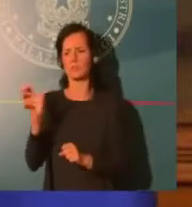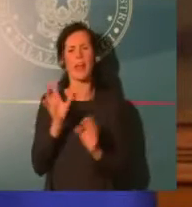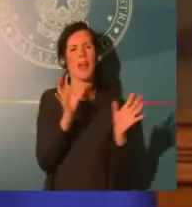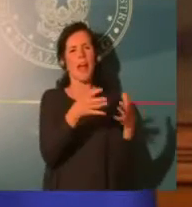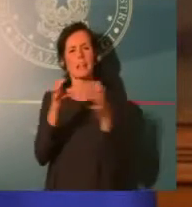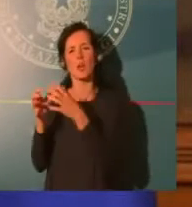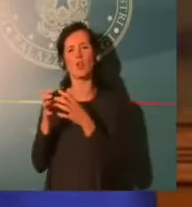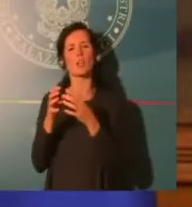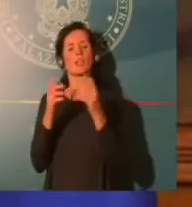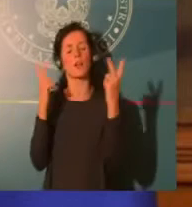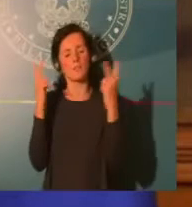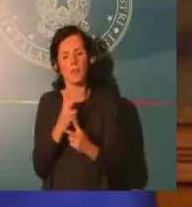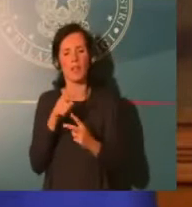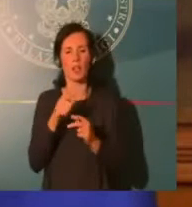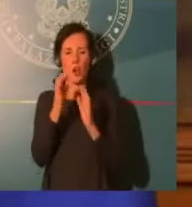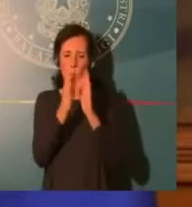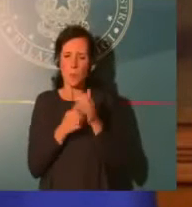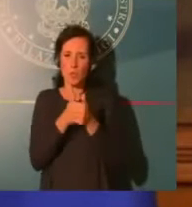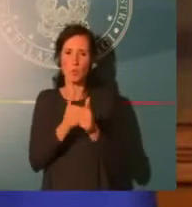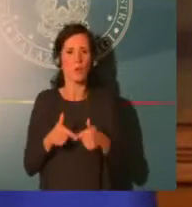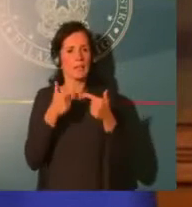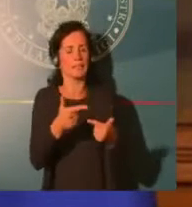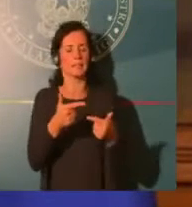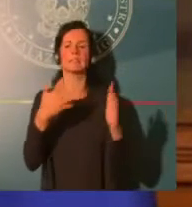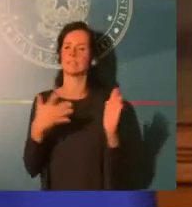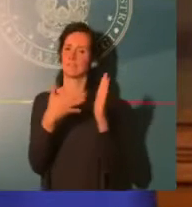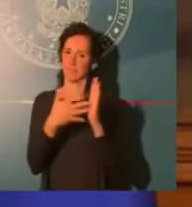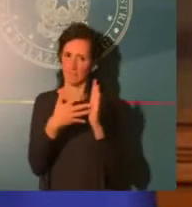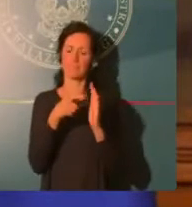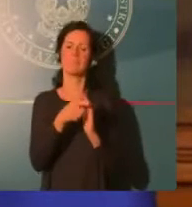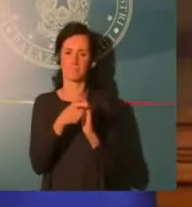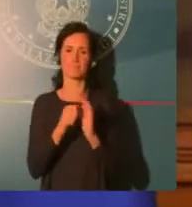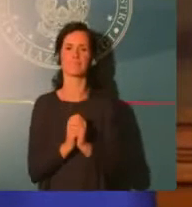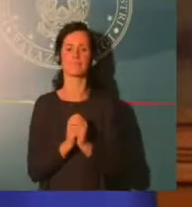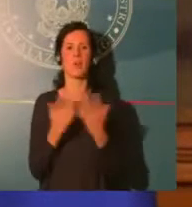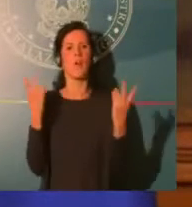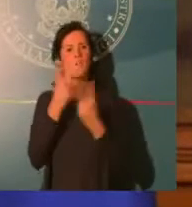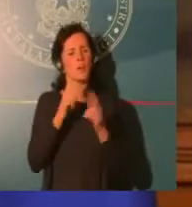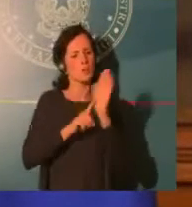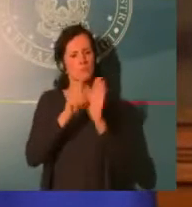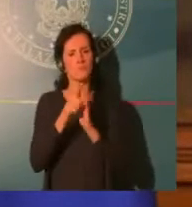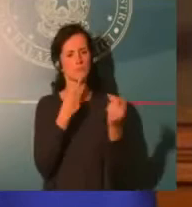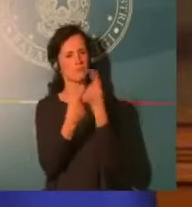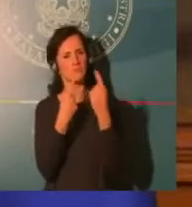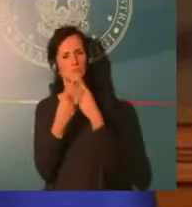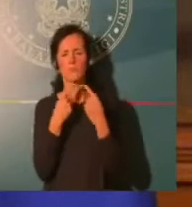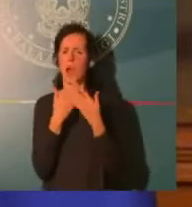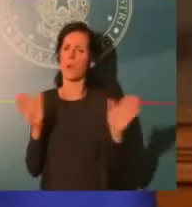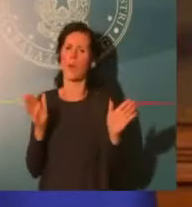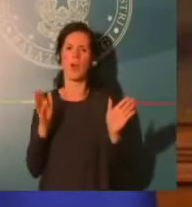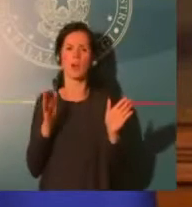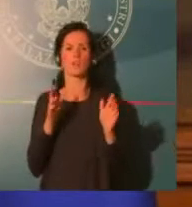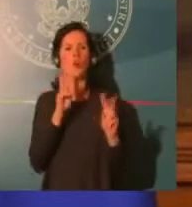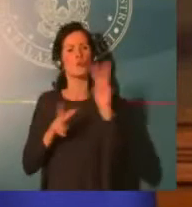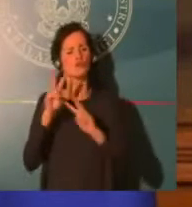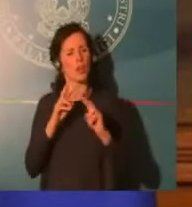aperto, un approccio costruttivo. Le voglio ringraziare tutti loro pubblicamente. Non ci